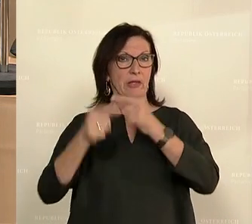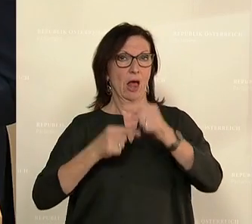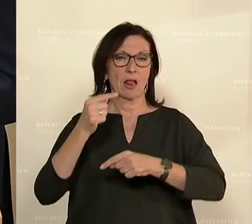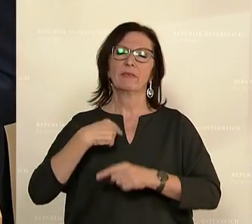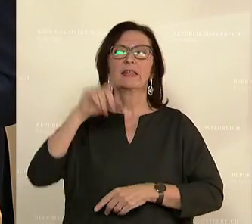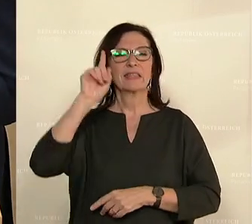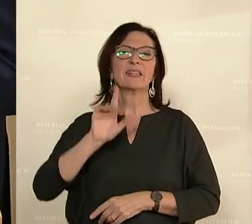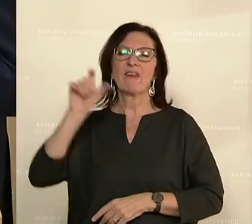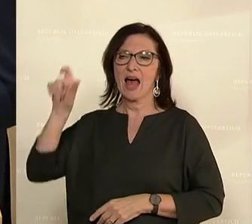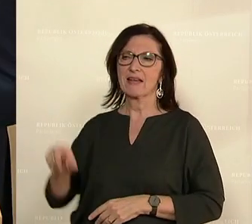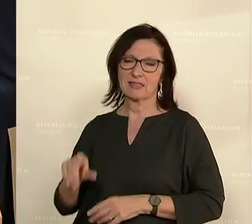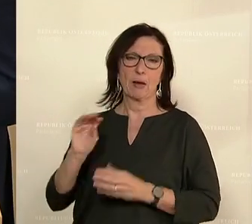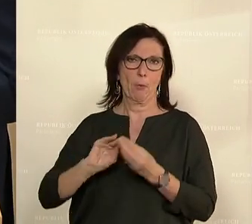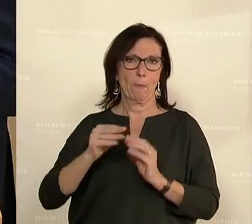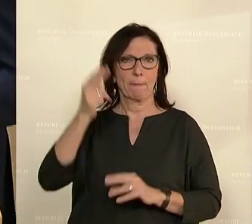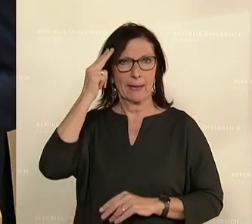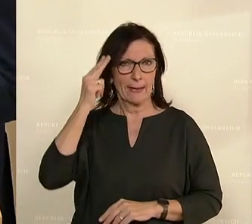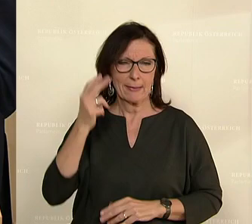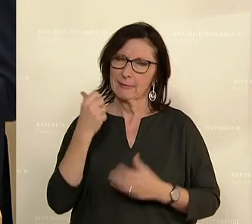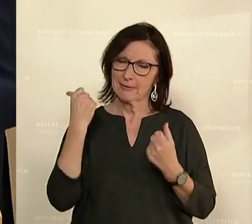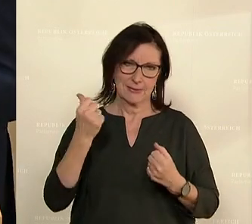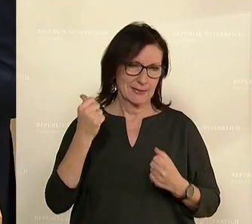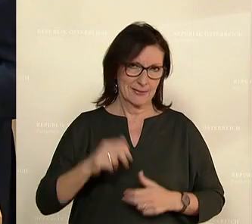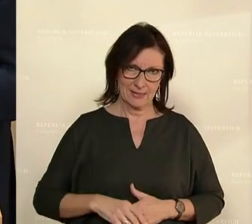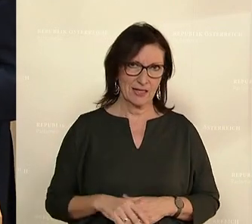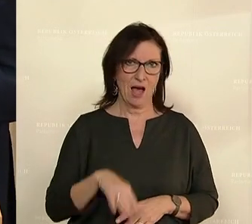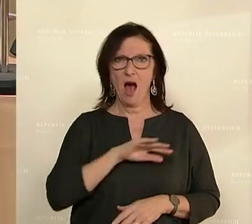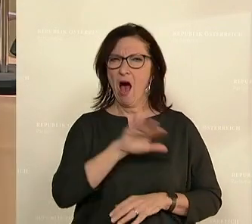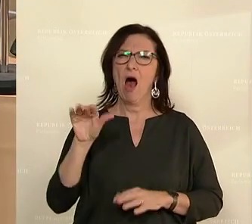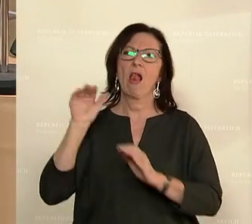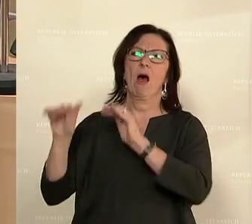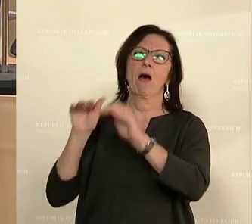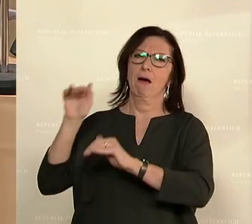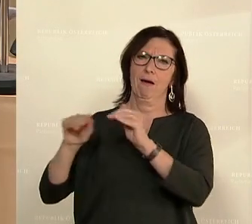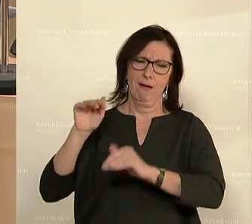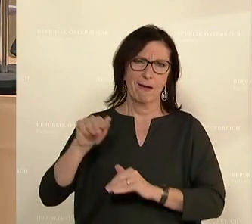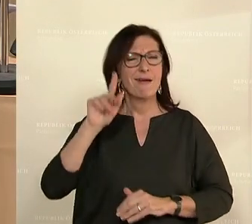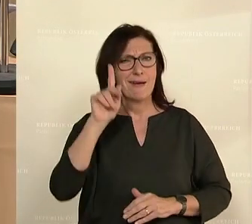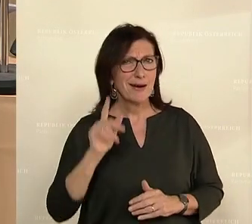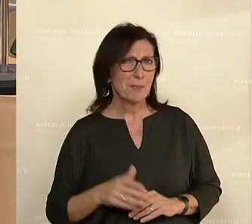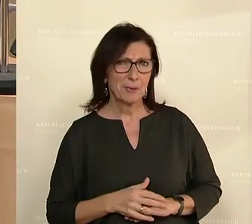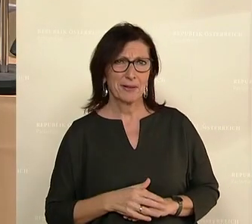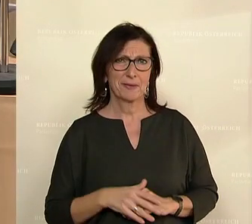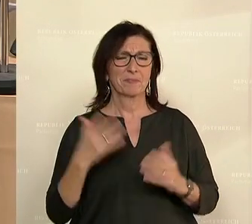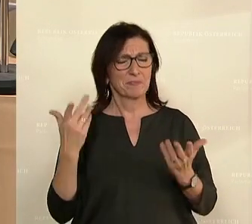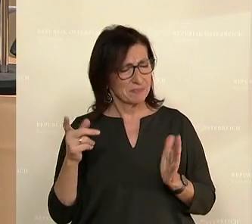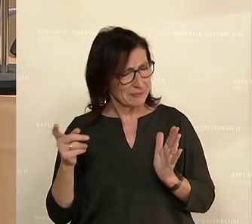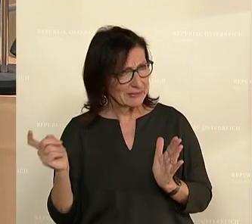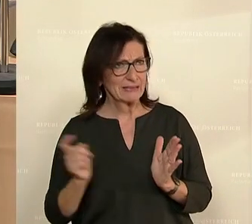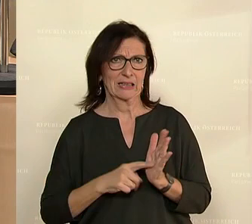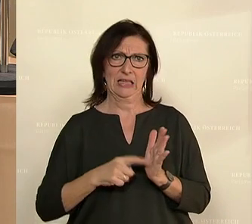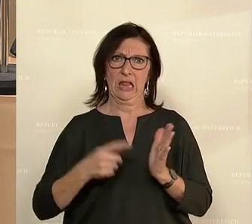Sie kennen das Problem, es ist Ihnen sicherlich auf allen Ebenen und von allen Einheiten herangetragen worden, aber es besteht im dringlichsten